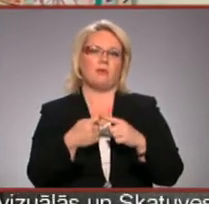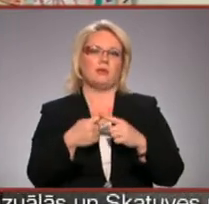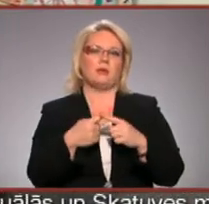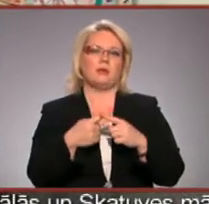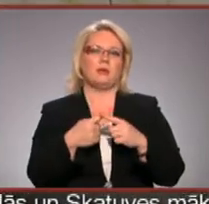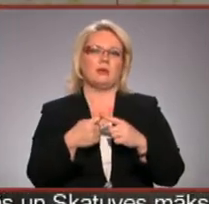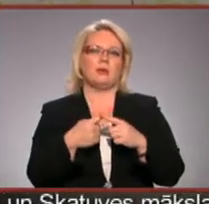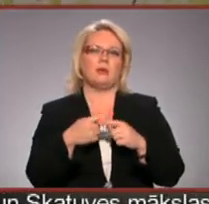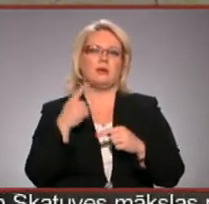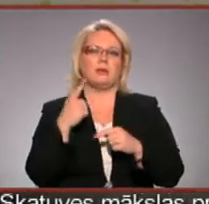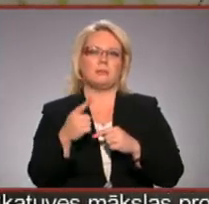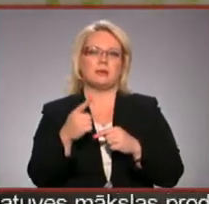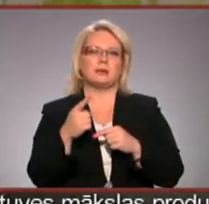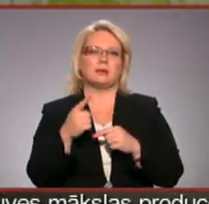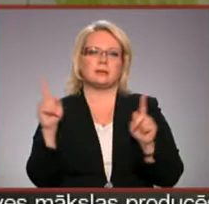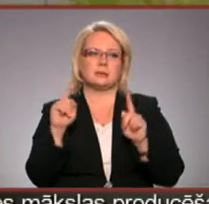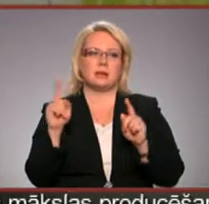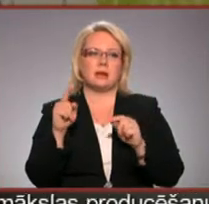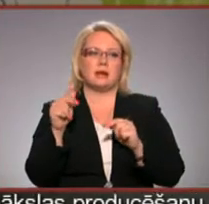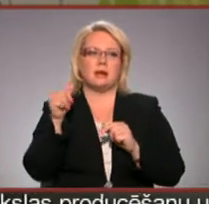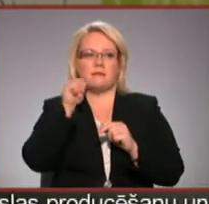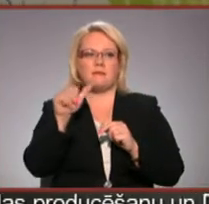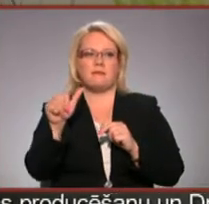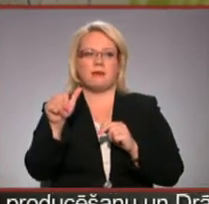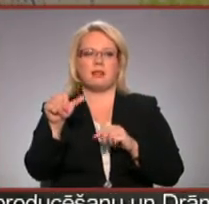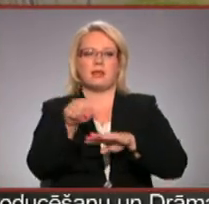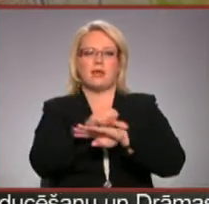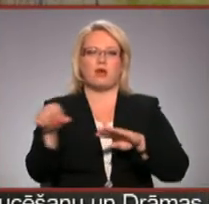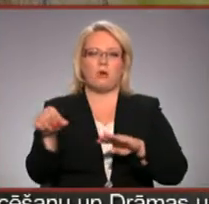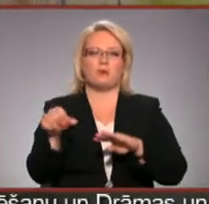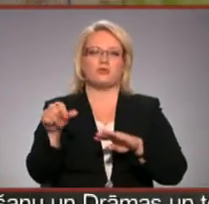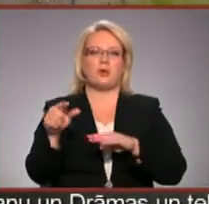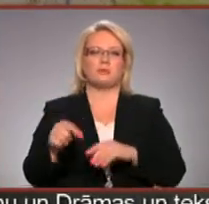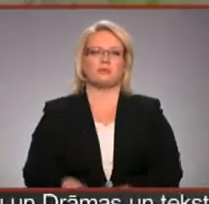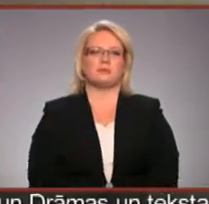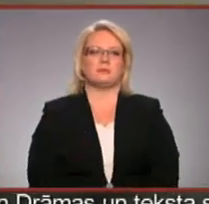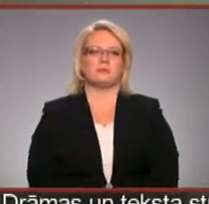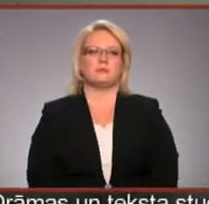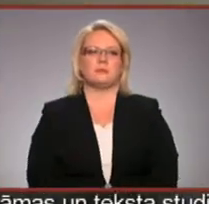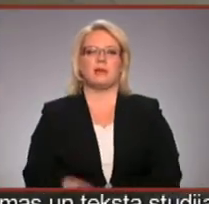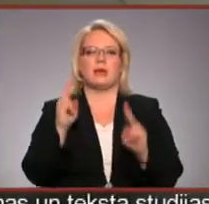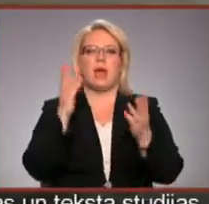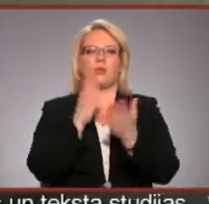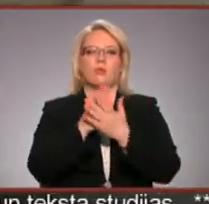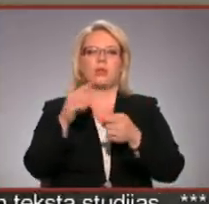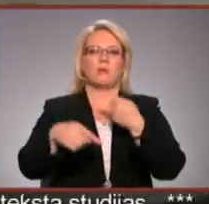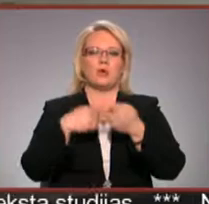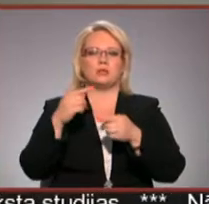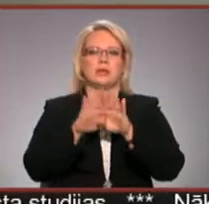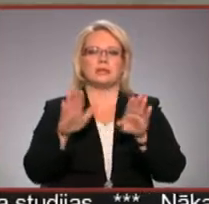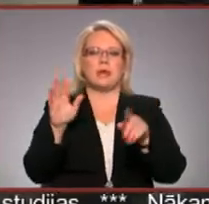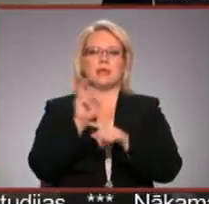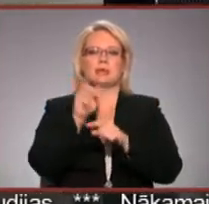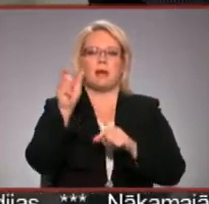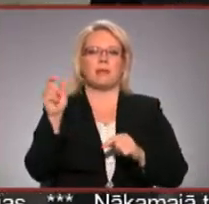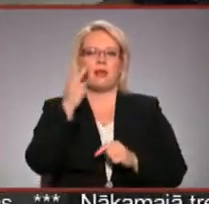Tā tas ir notikums un kliedzot. Tas ir ierobiežojums ar to kliekšanu bija paredzēts. Kā notik process, izstādes apmeklētājiem ir